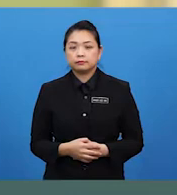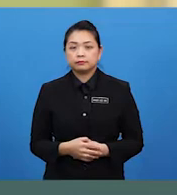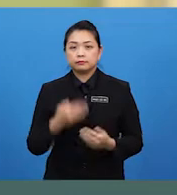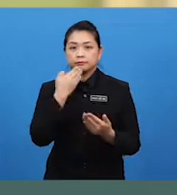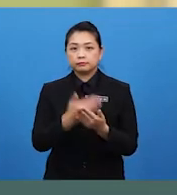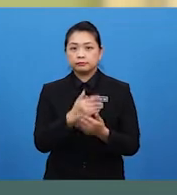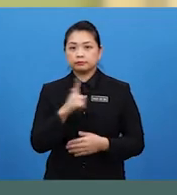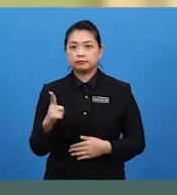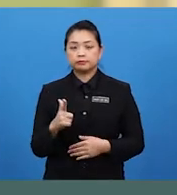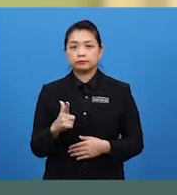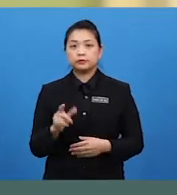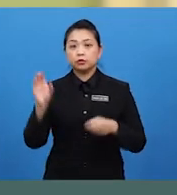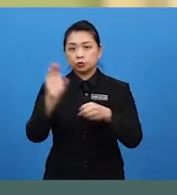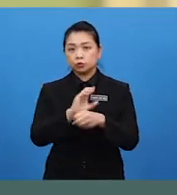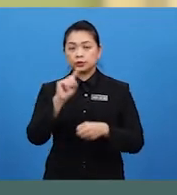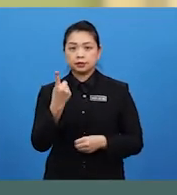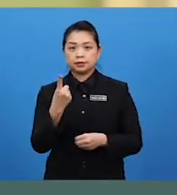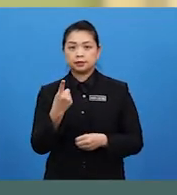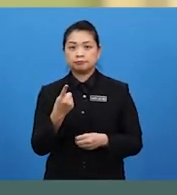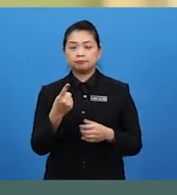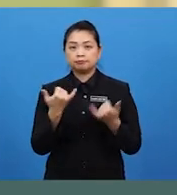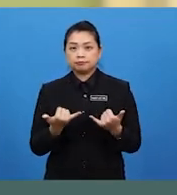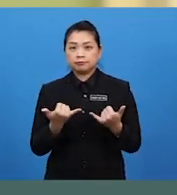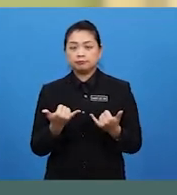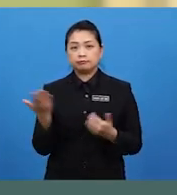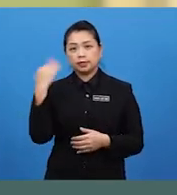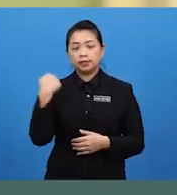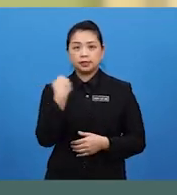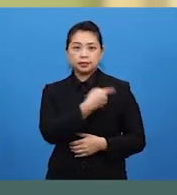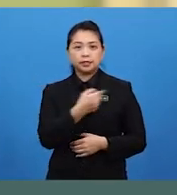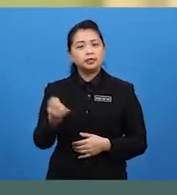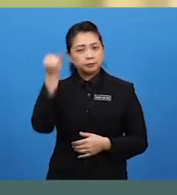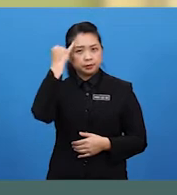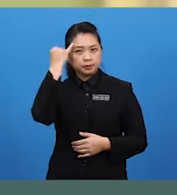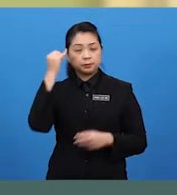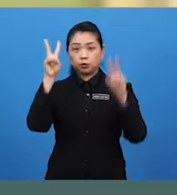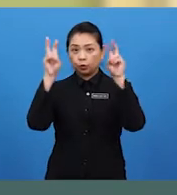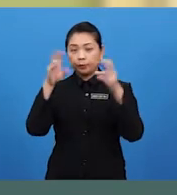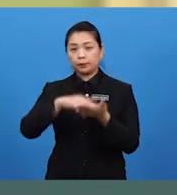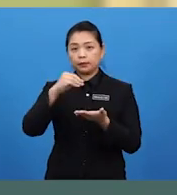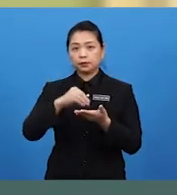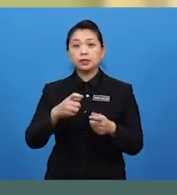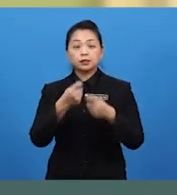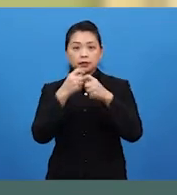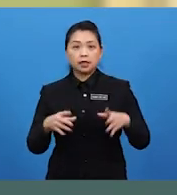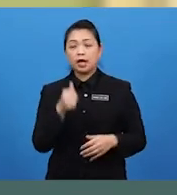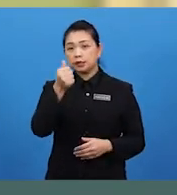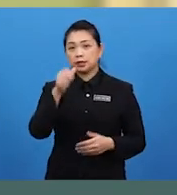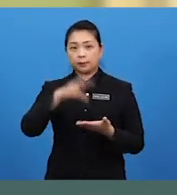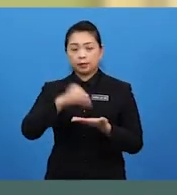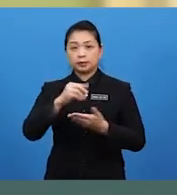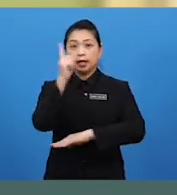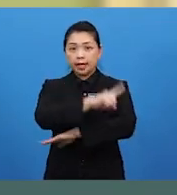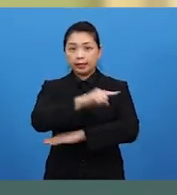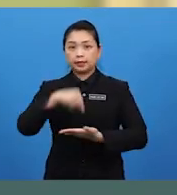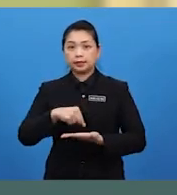Baiklah Cukup sahaja setakat ini Mari kita imbas kembali Topik pembelajaran yang telah anda pelajari